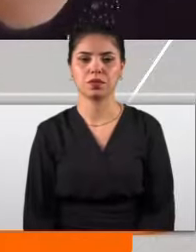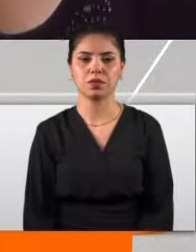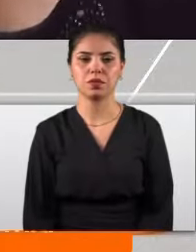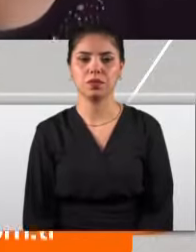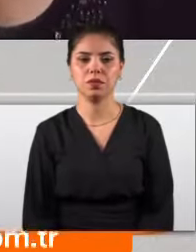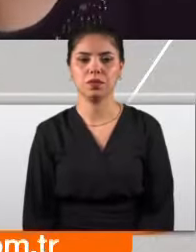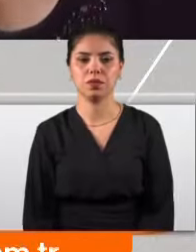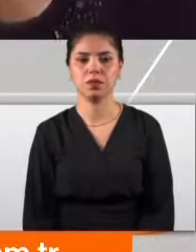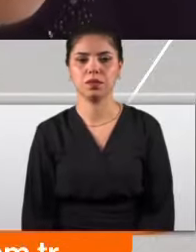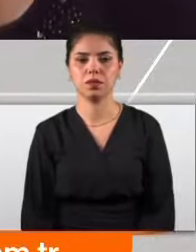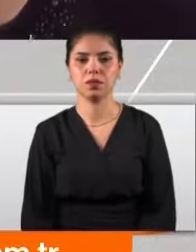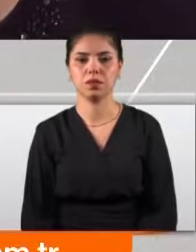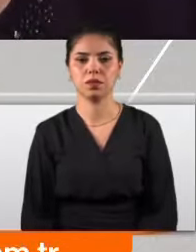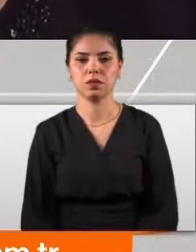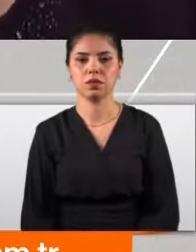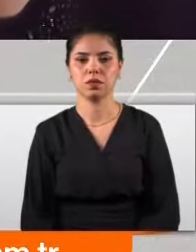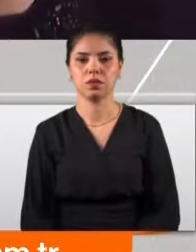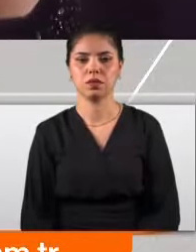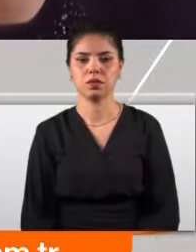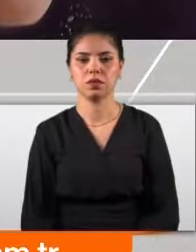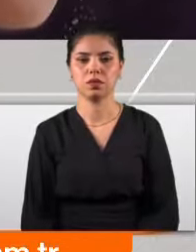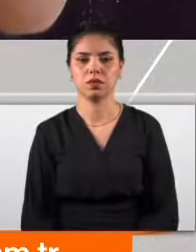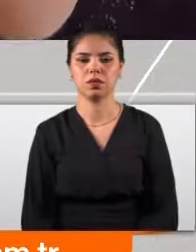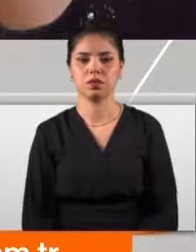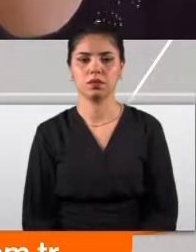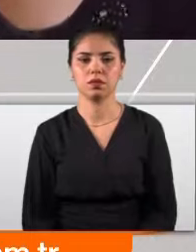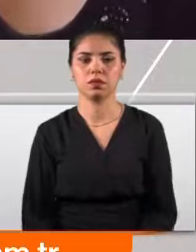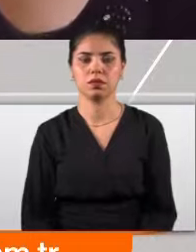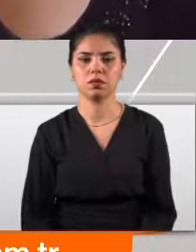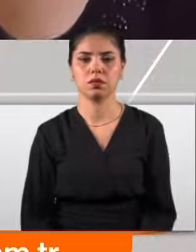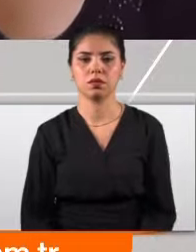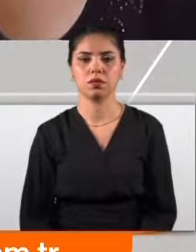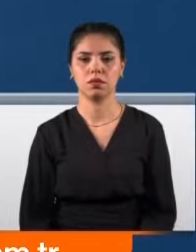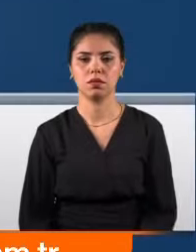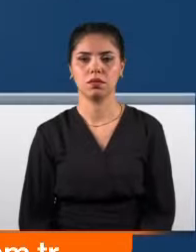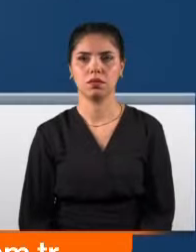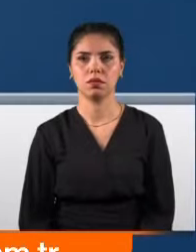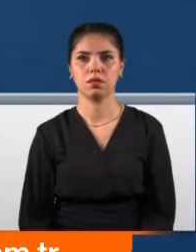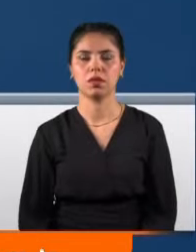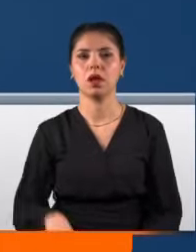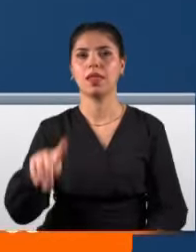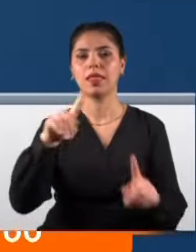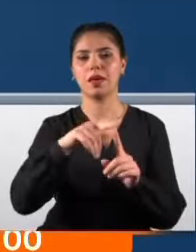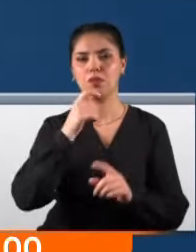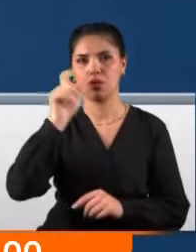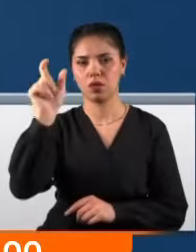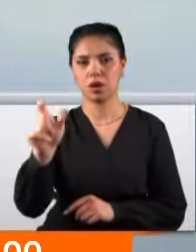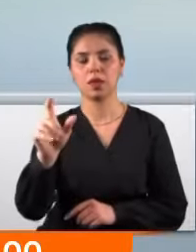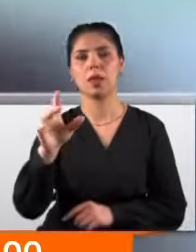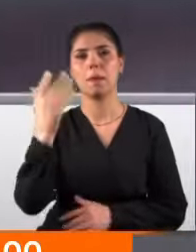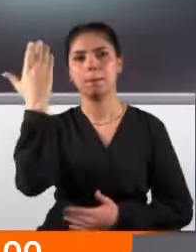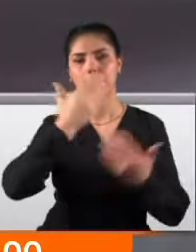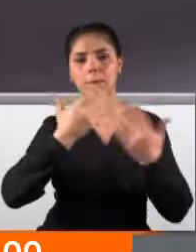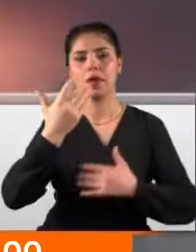gördüm günah gelsin zaten küçük gelsin ya gelsin. Timur Cihan Timur ünlü plastik cerrah